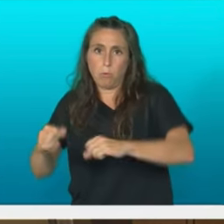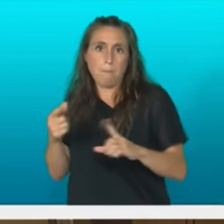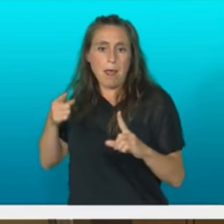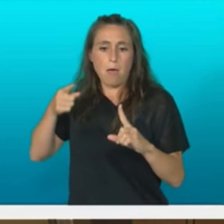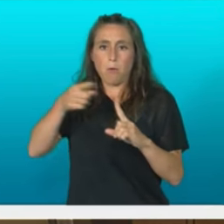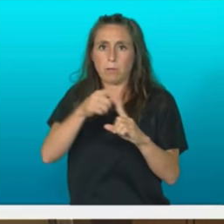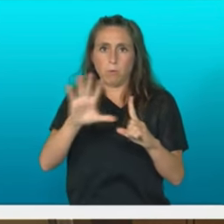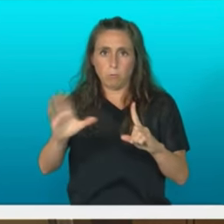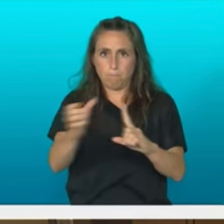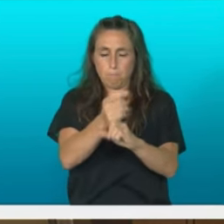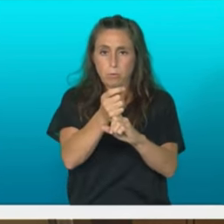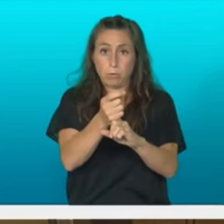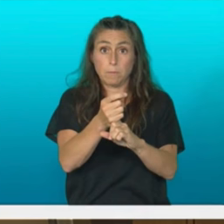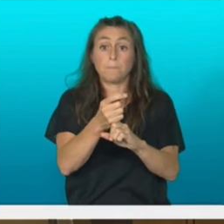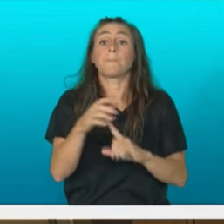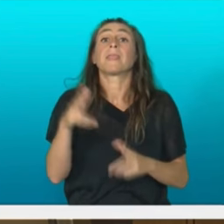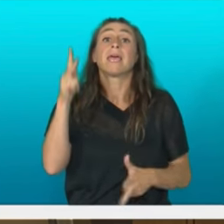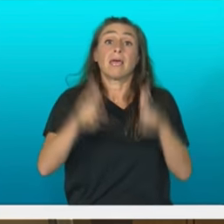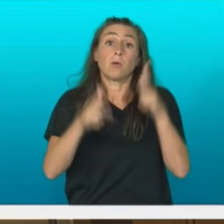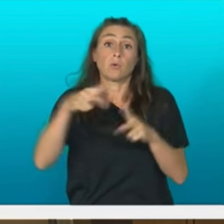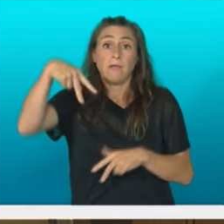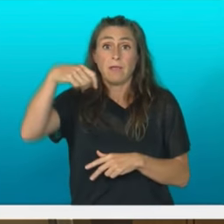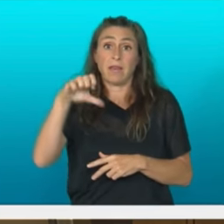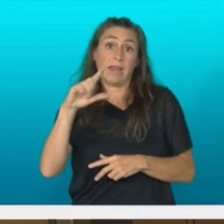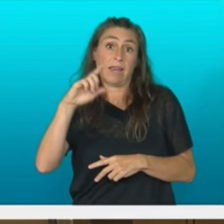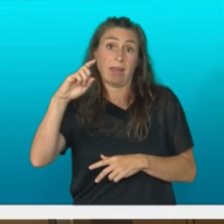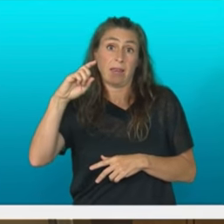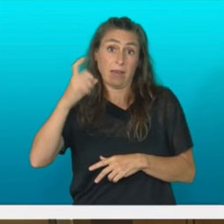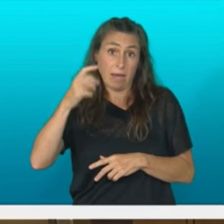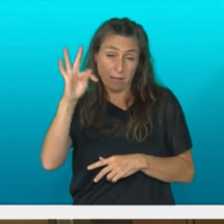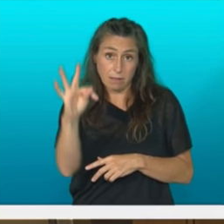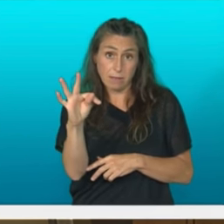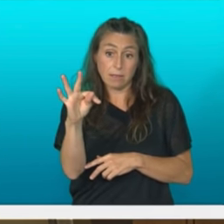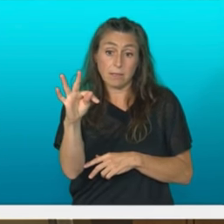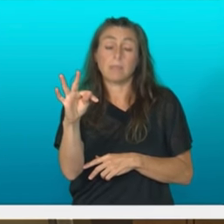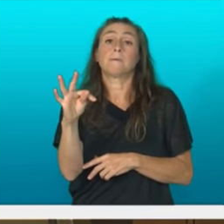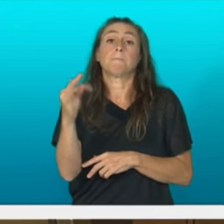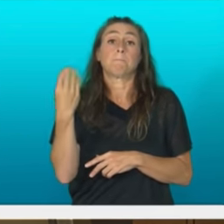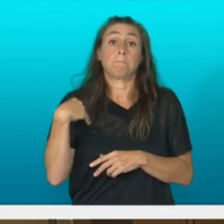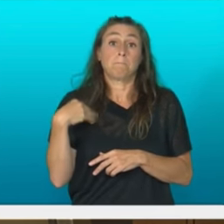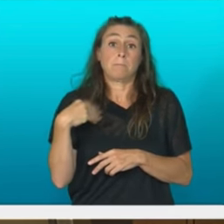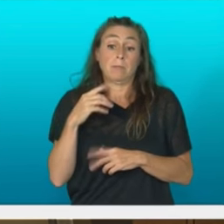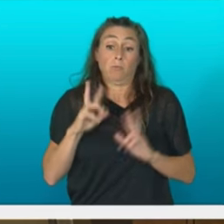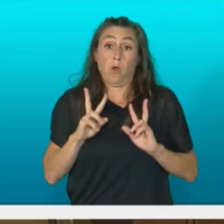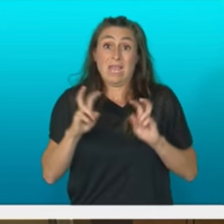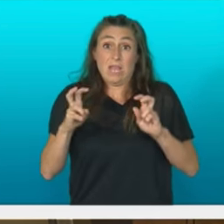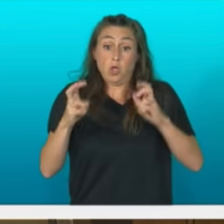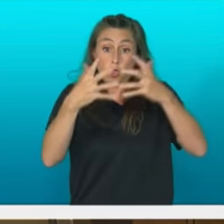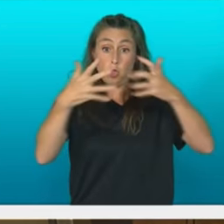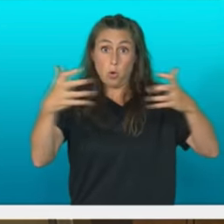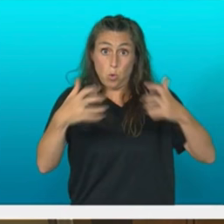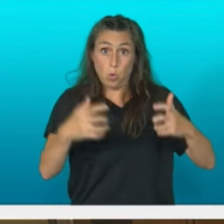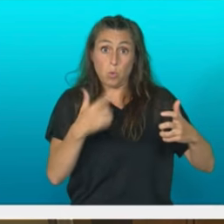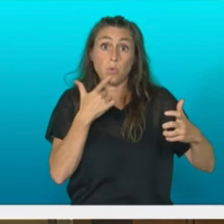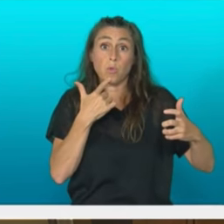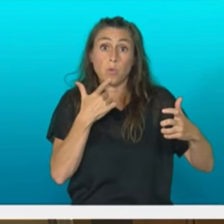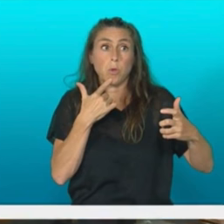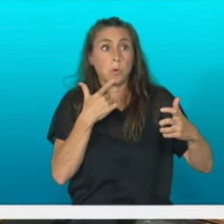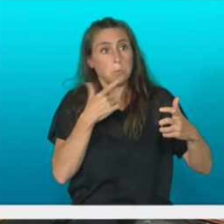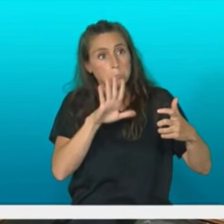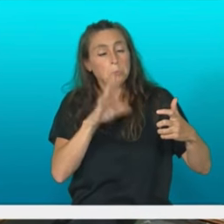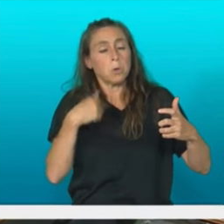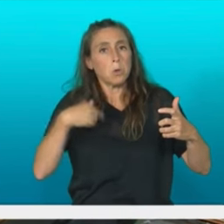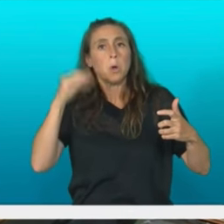euskadineks egitasmoaren azken bertsioan ageriden sarrerak sanizun aurruko batean ere iruditzen zitzaidala ondo